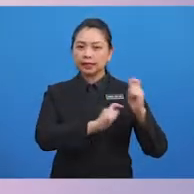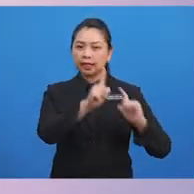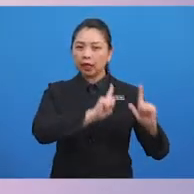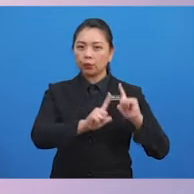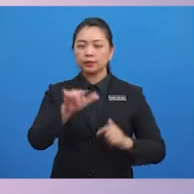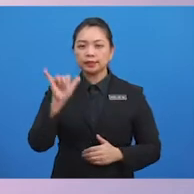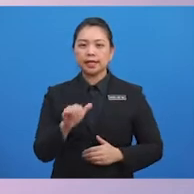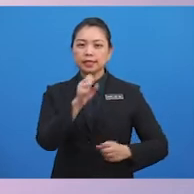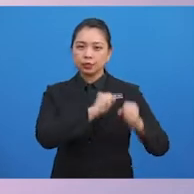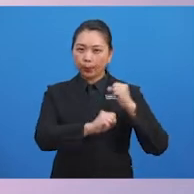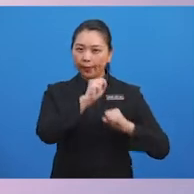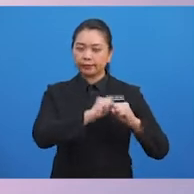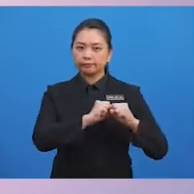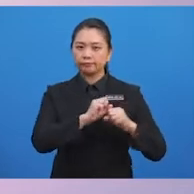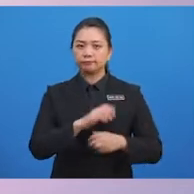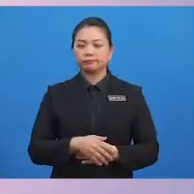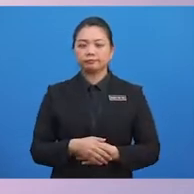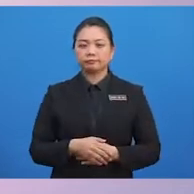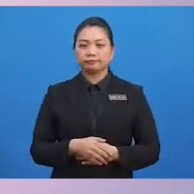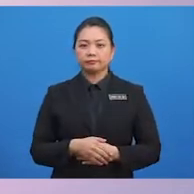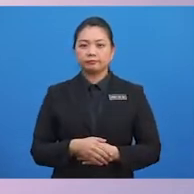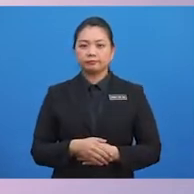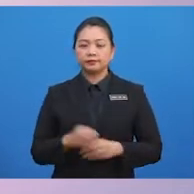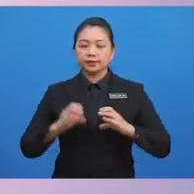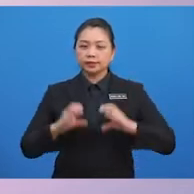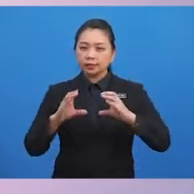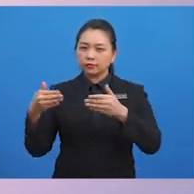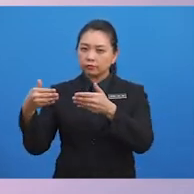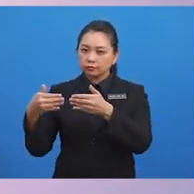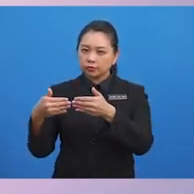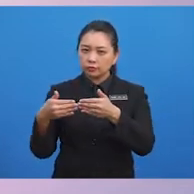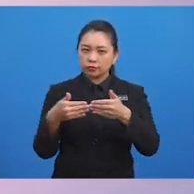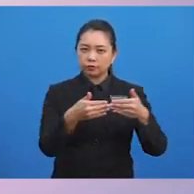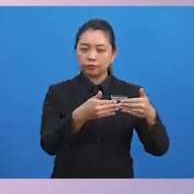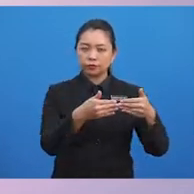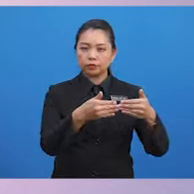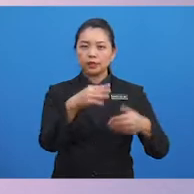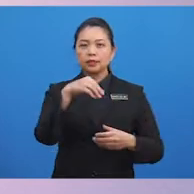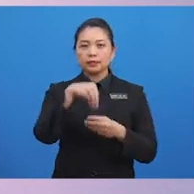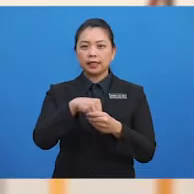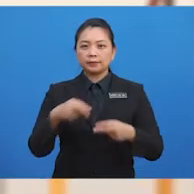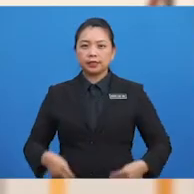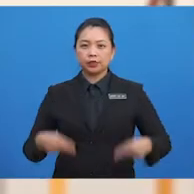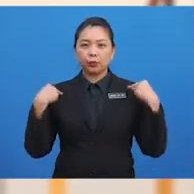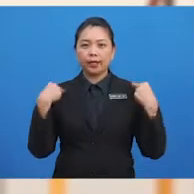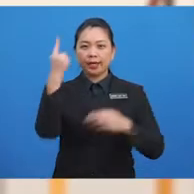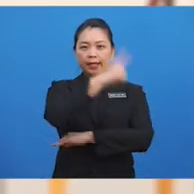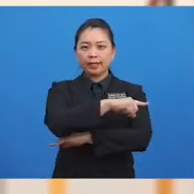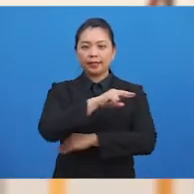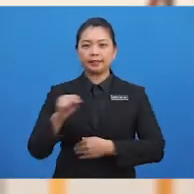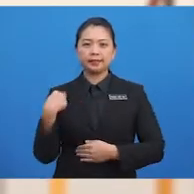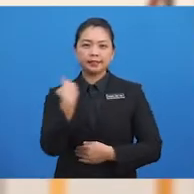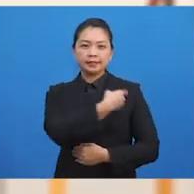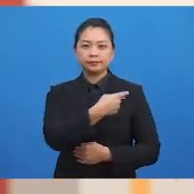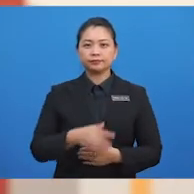tingkat laku... ...yang bersopan secara berterusan dalam kehidupan harian